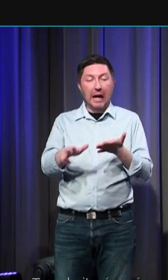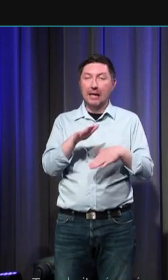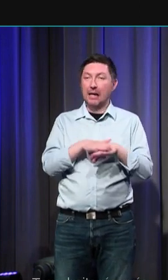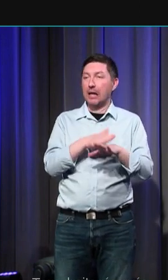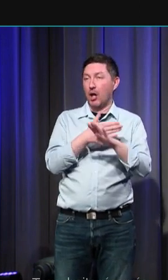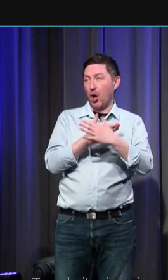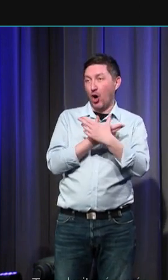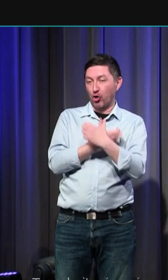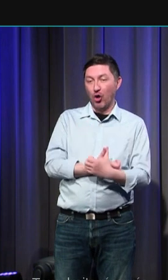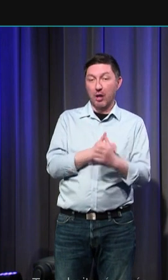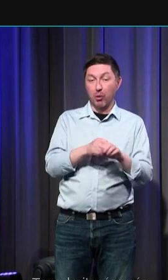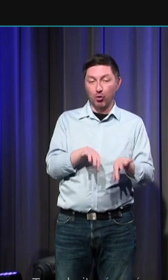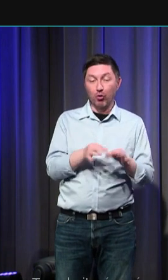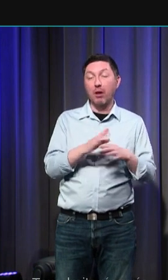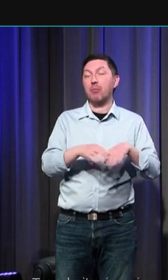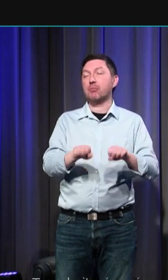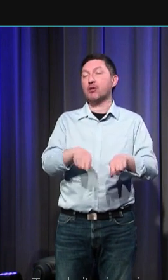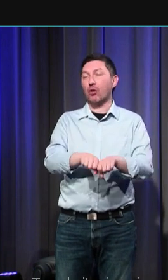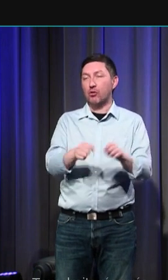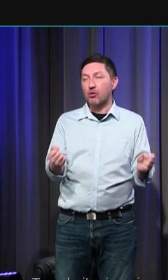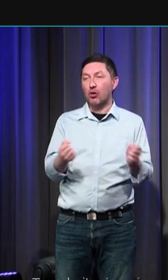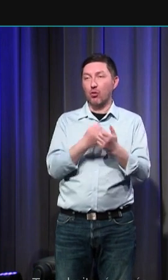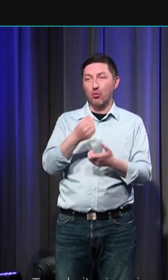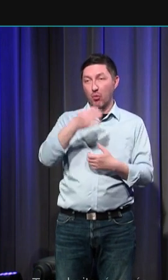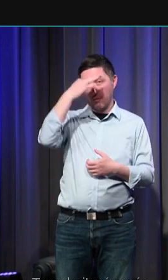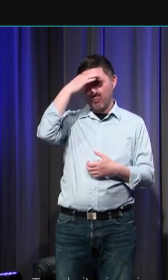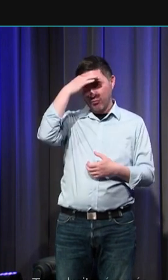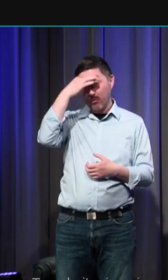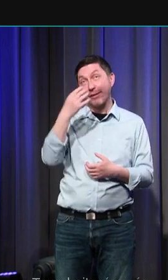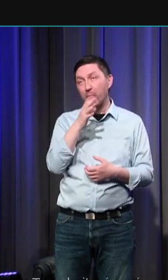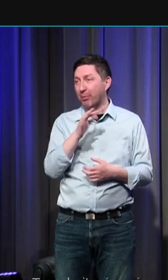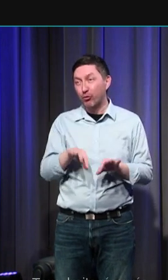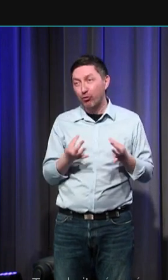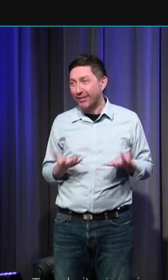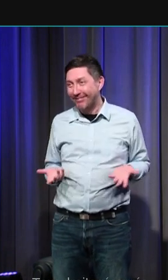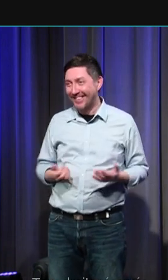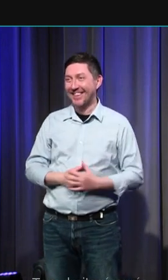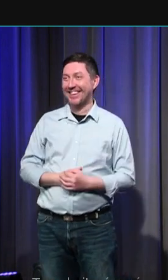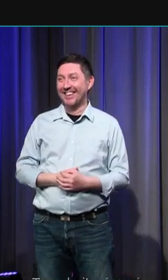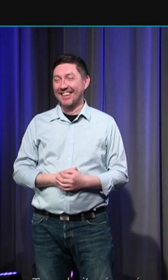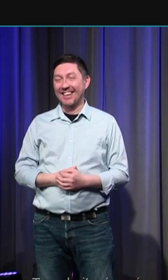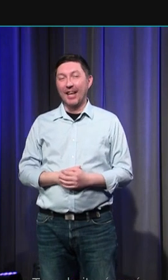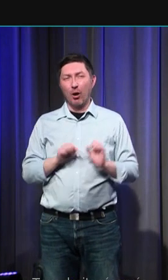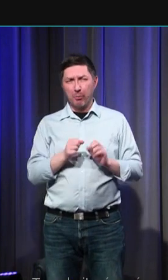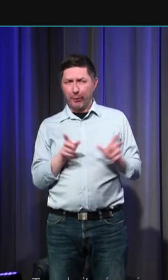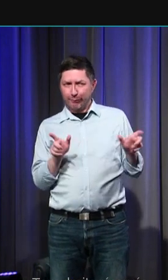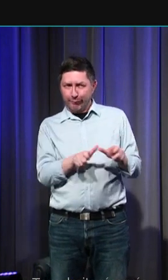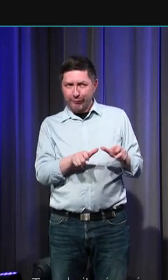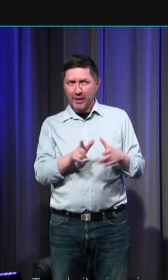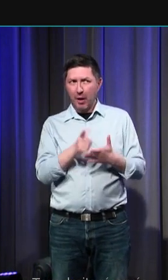matière osseuse fractures oui migraines rhumes de cerveau non on peut observer des traces de carences alimentaires